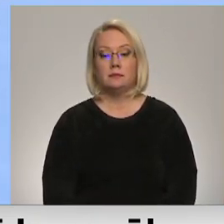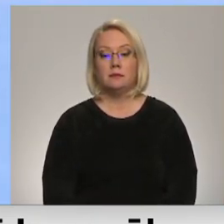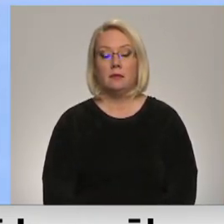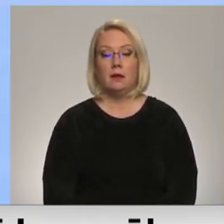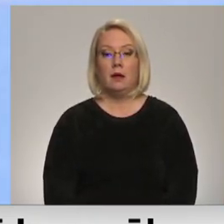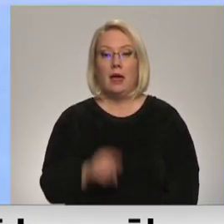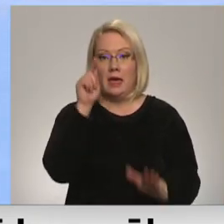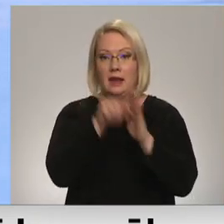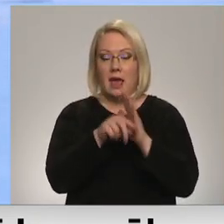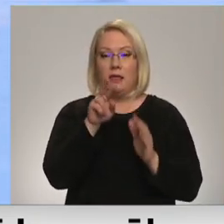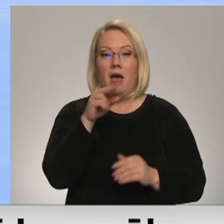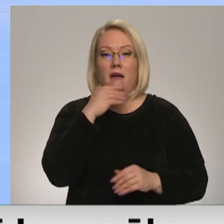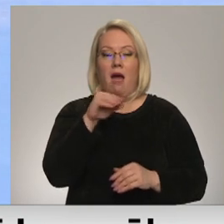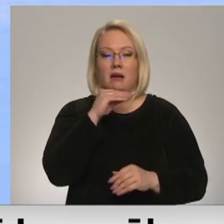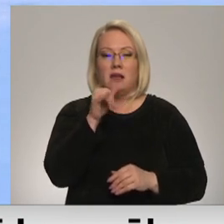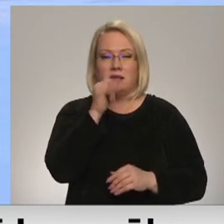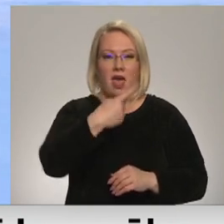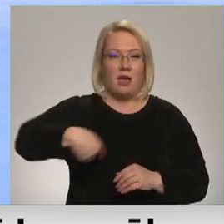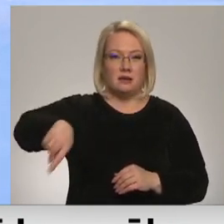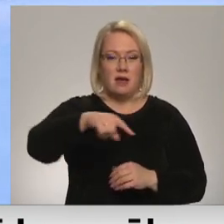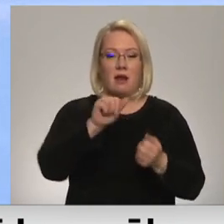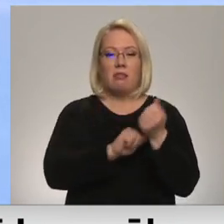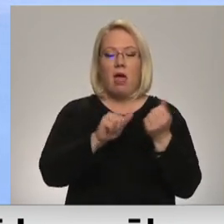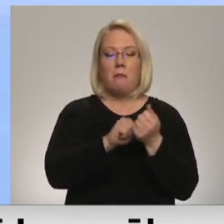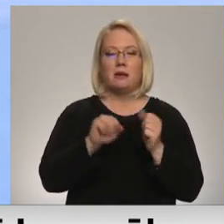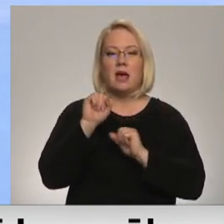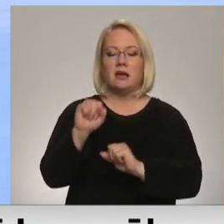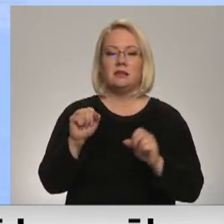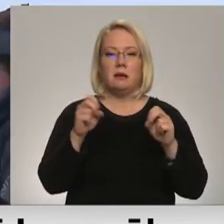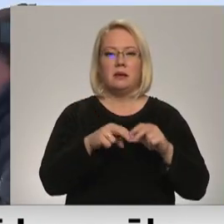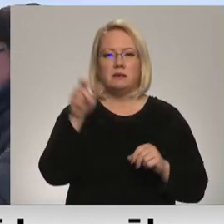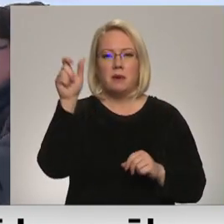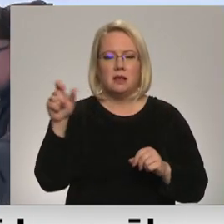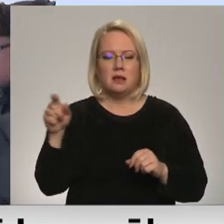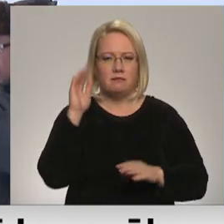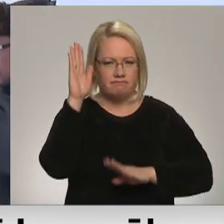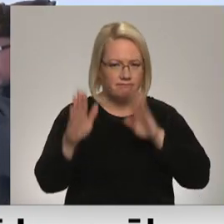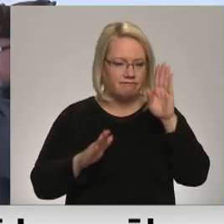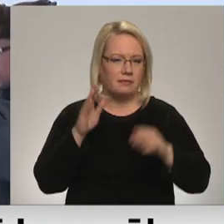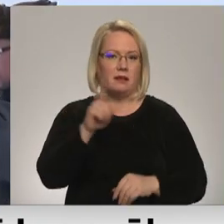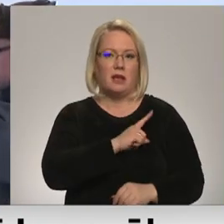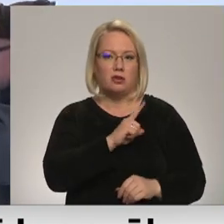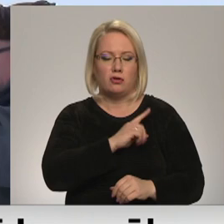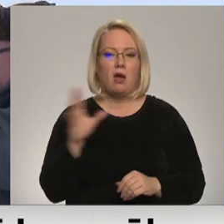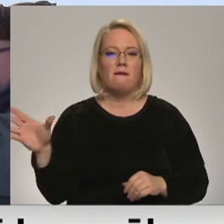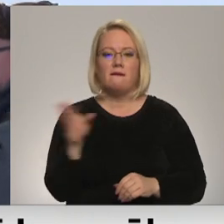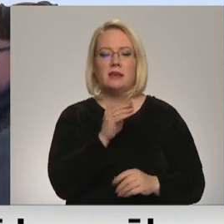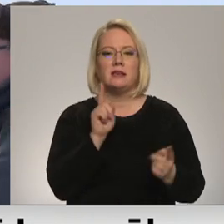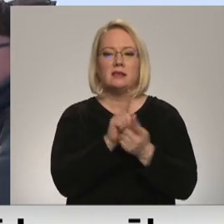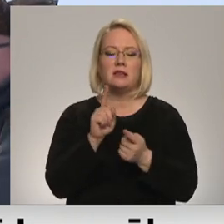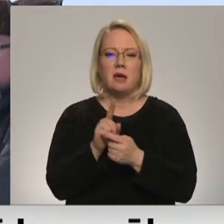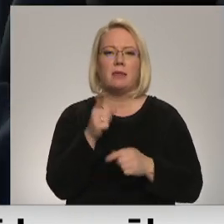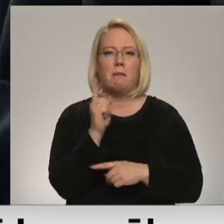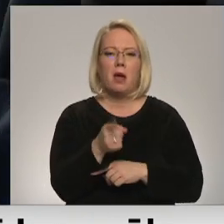Reidā uz Rāznas ezera dabas aizsardzības speciālisti pavada visu dienu, nereti arī nakti. Šajā reizē visi sastaptie makšķirnieki